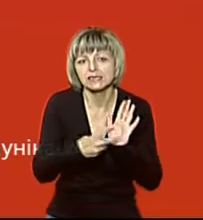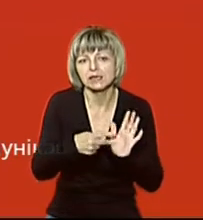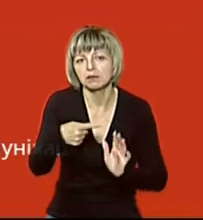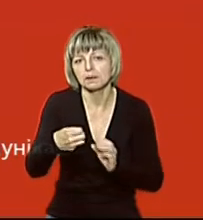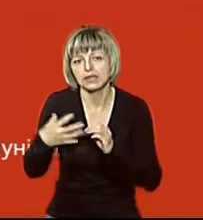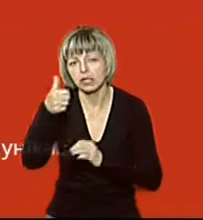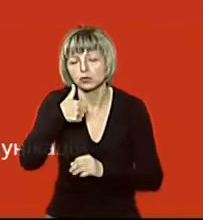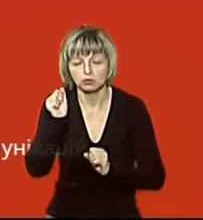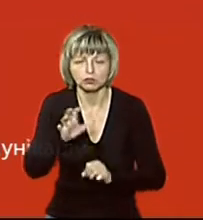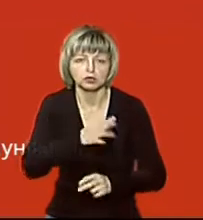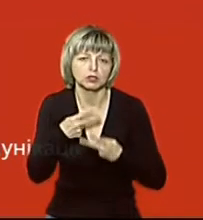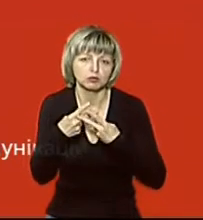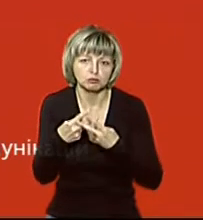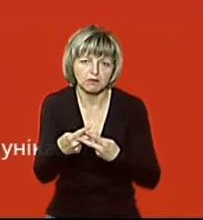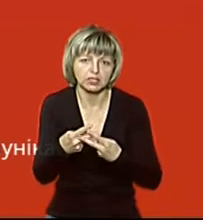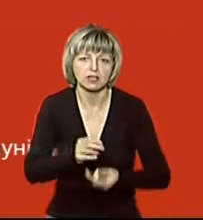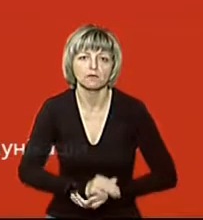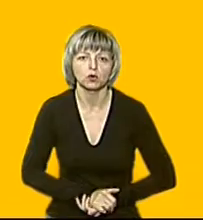15 років позбавлення волі.